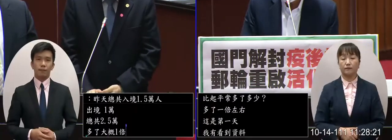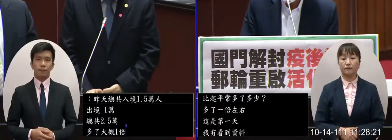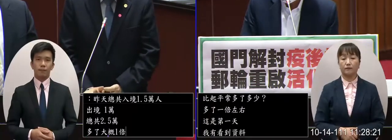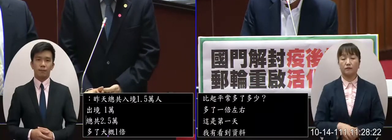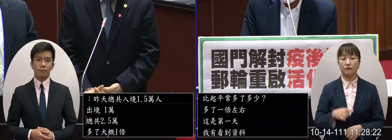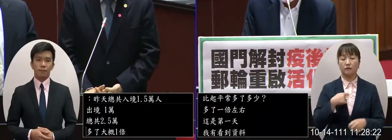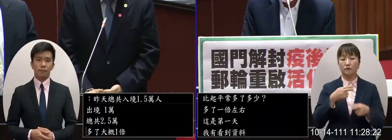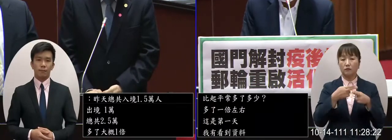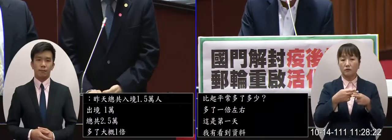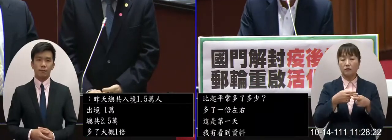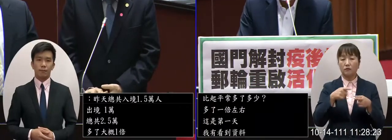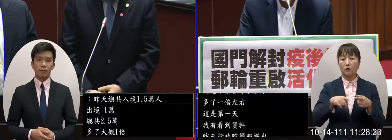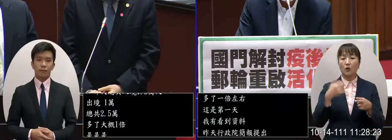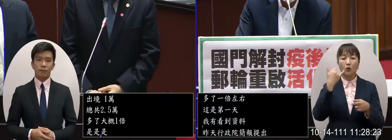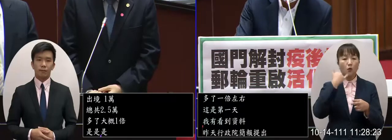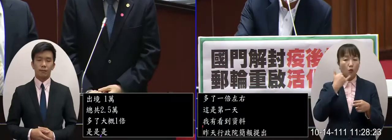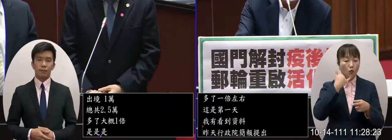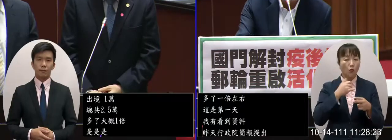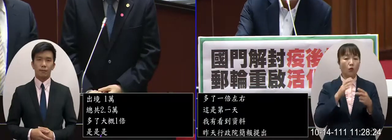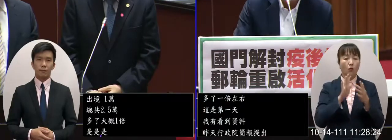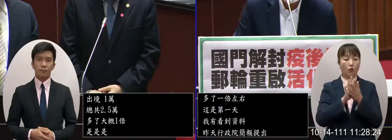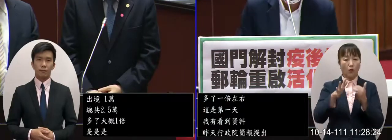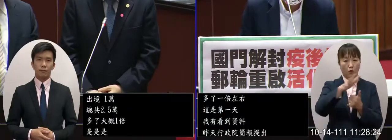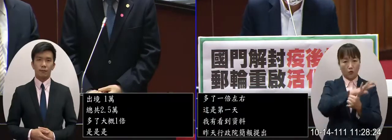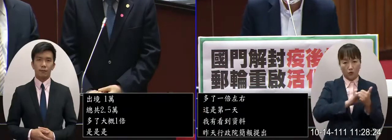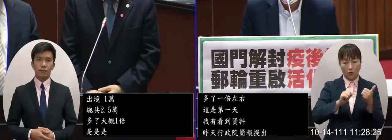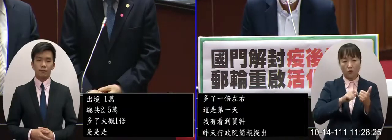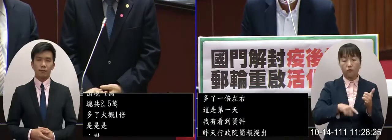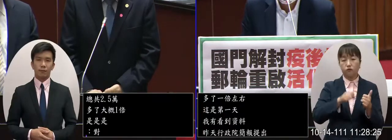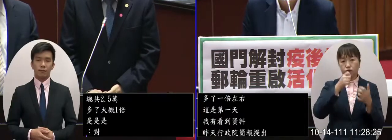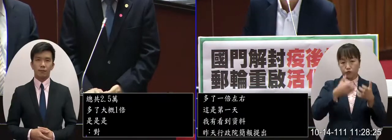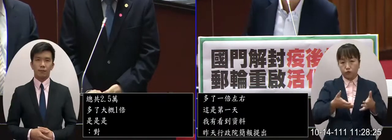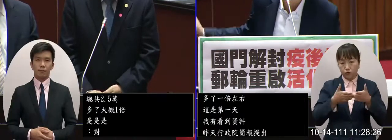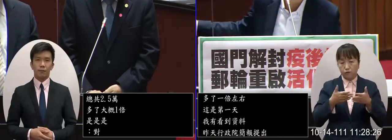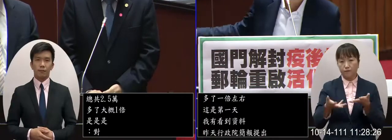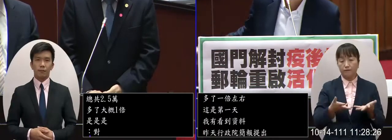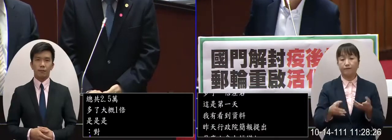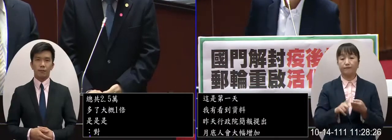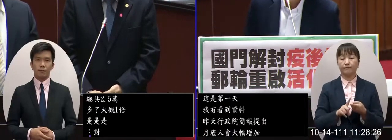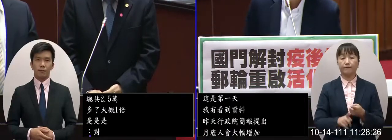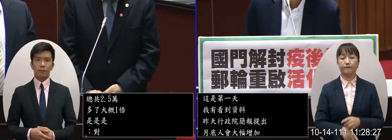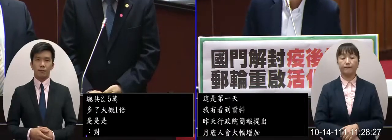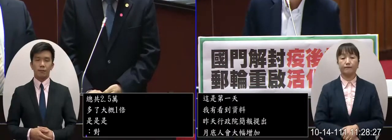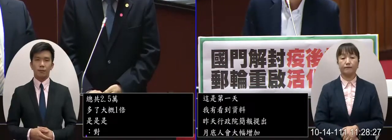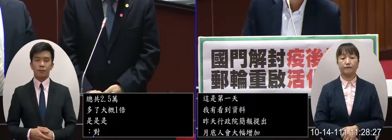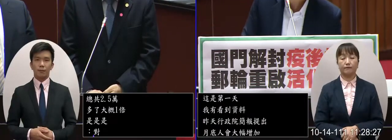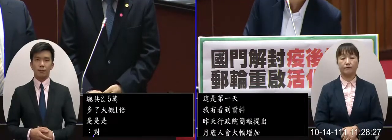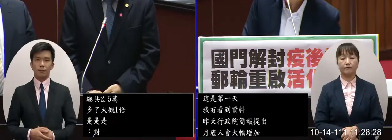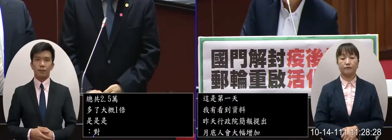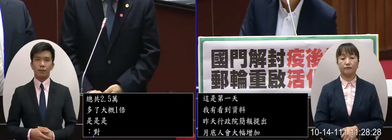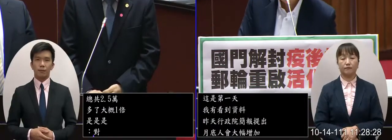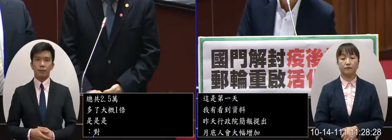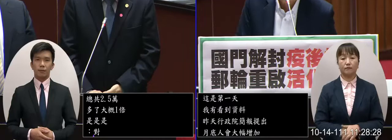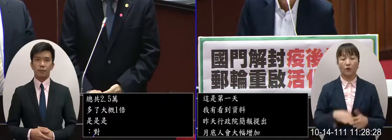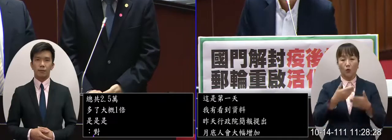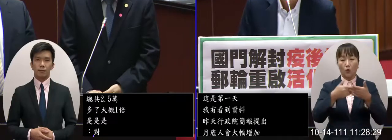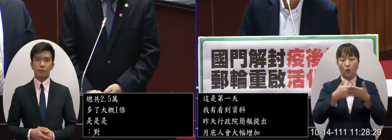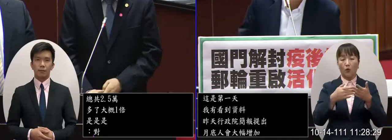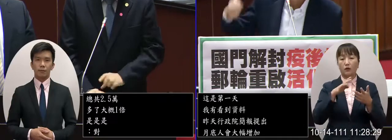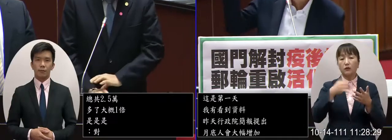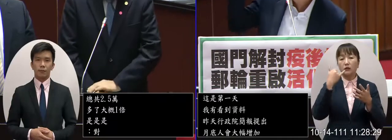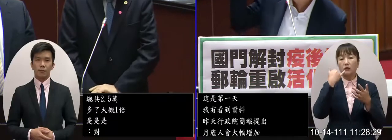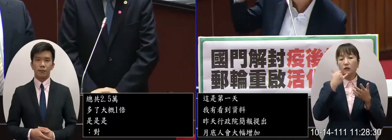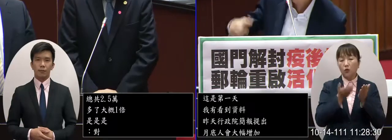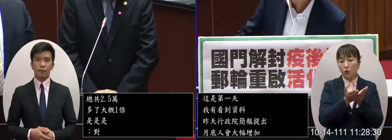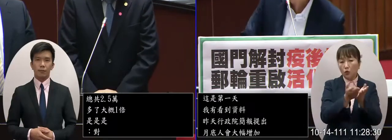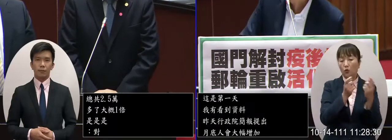我相信對於我們基隆的或者是對於全國來講都是非常重要的一件事情那這裡啊我有看到幾個圖這個是我們基隆